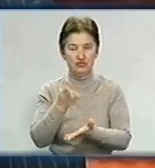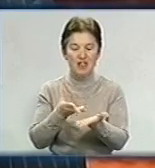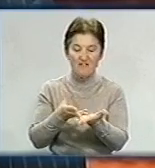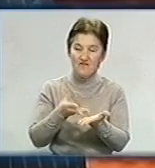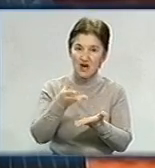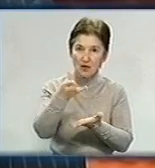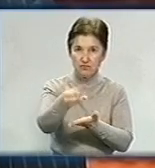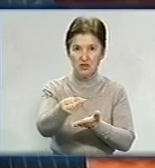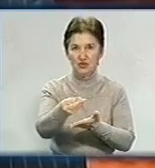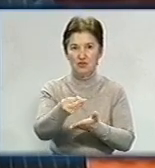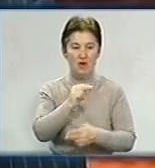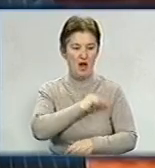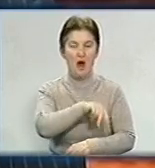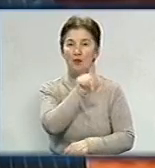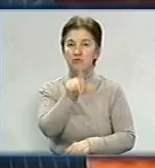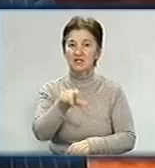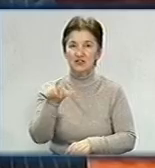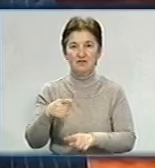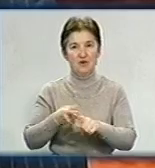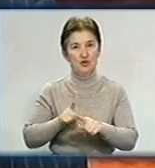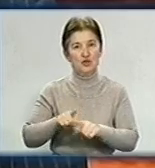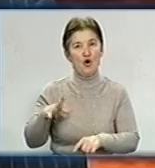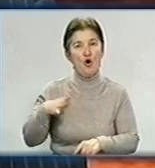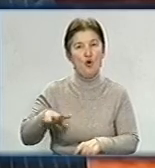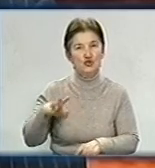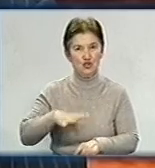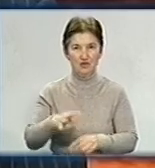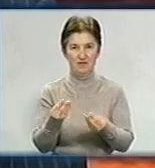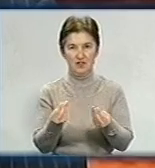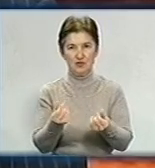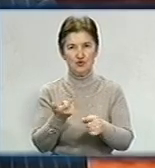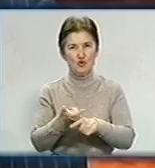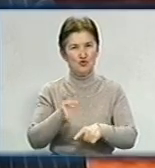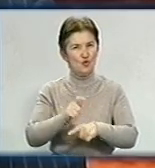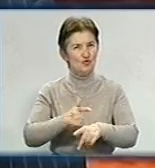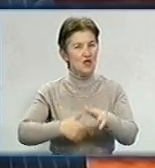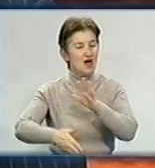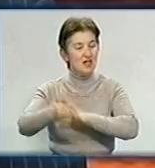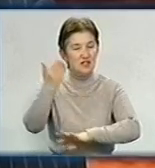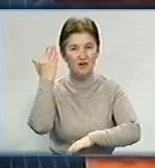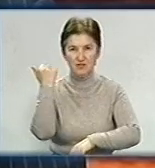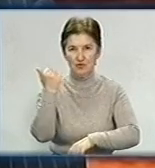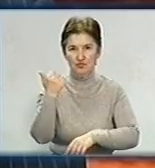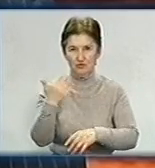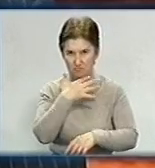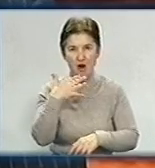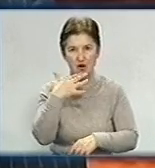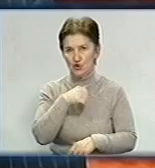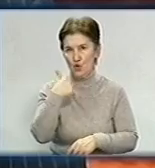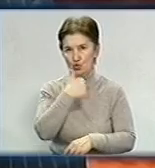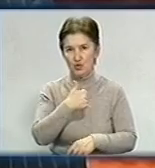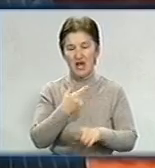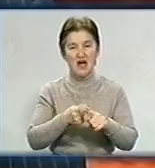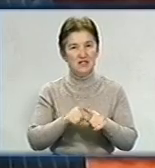саме працівникам, які очікували цих грошей вже дуже-дуже давно, вже багато років. Це